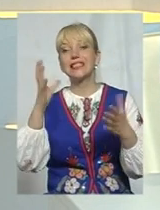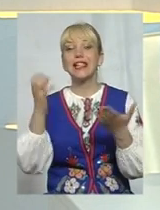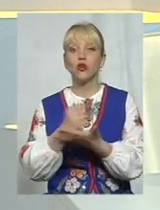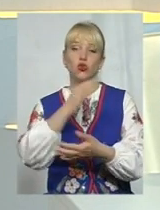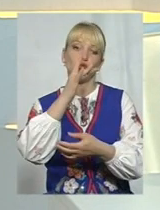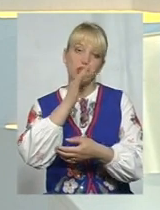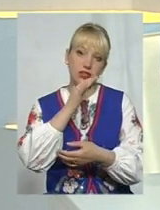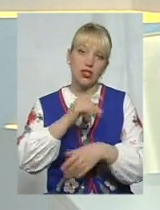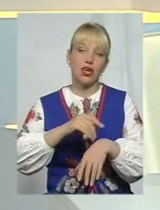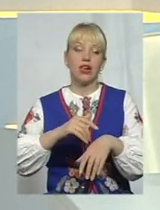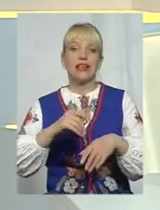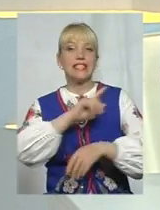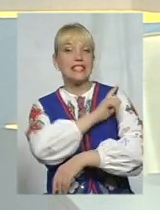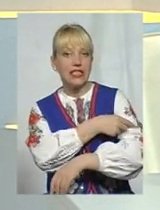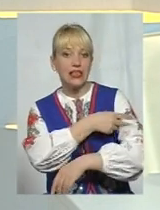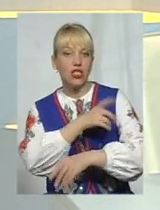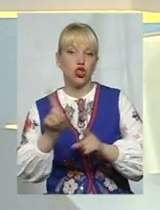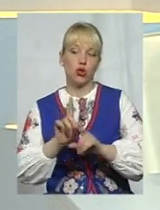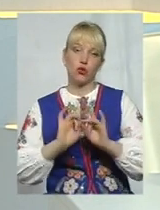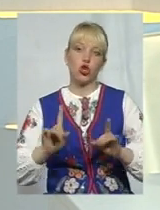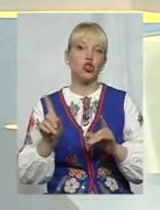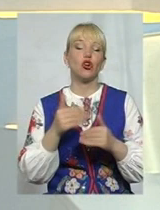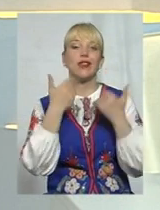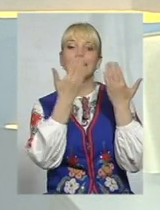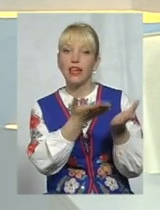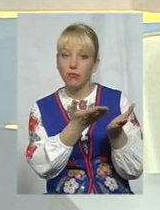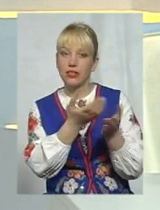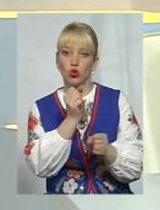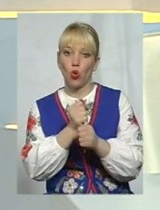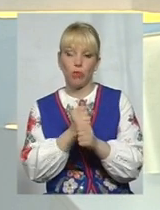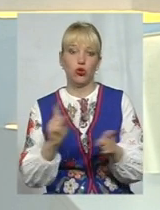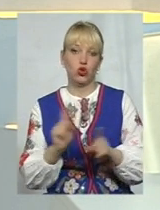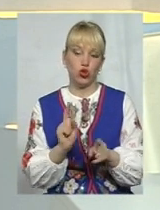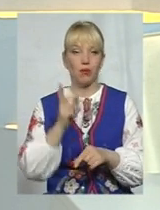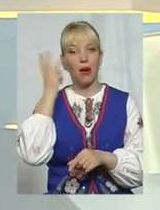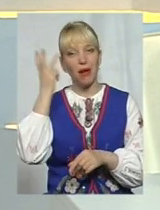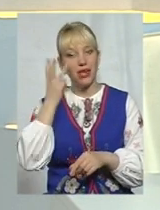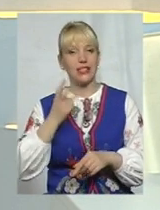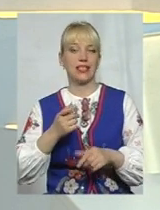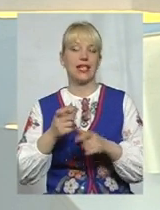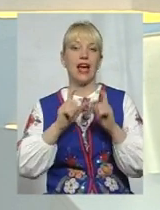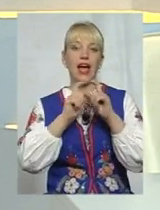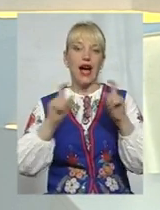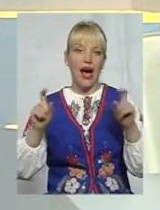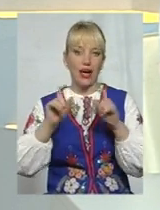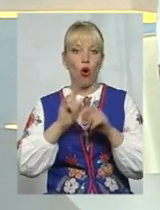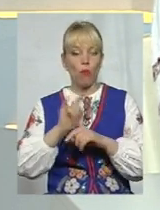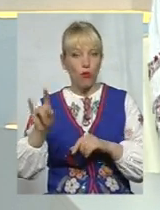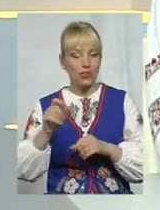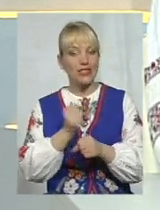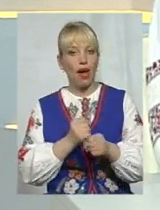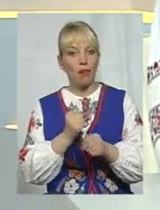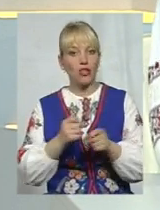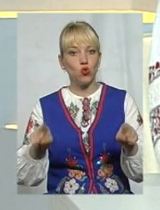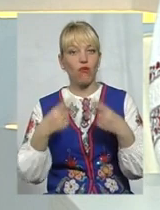можливість прийти та розказати, що ж ними зроблено для того, аби Хмельницький аеропорт таки запрацював. Слухаємо глядача,